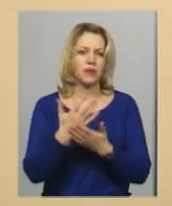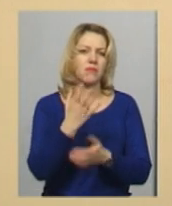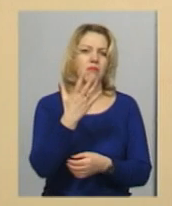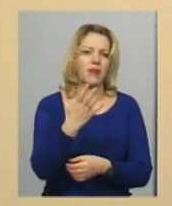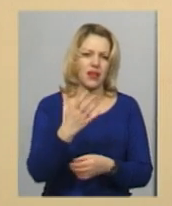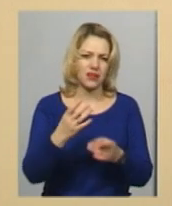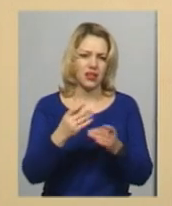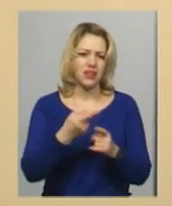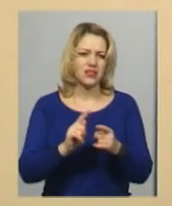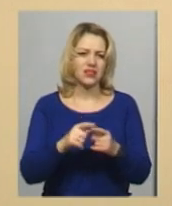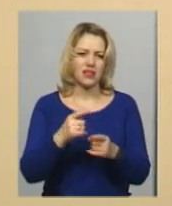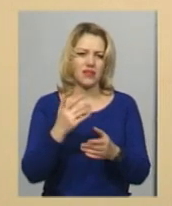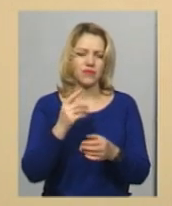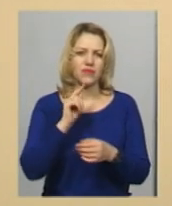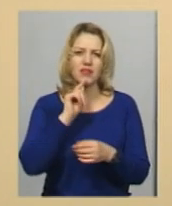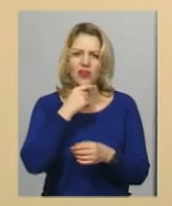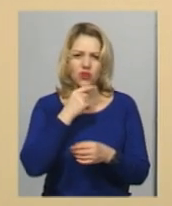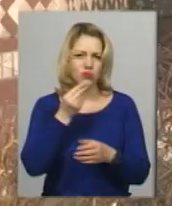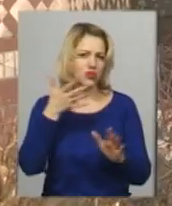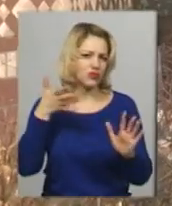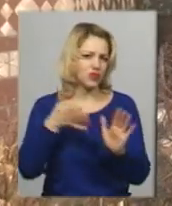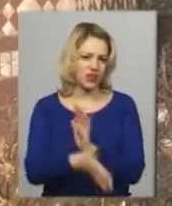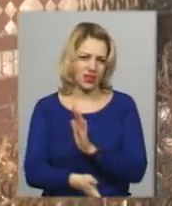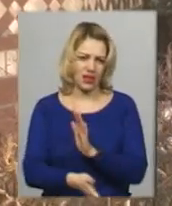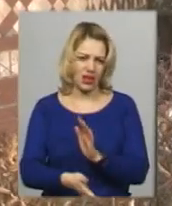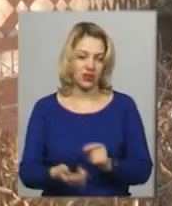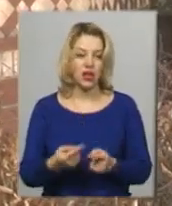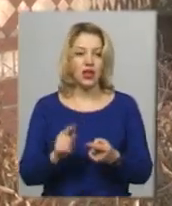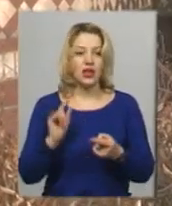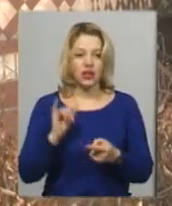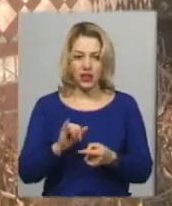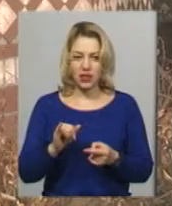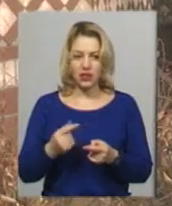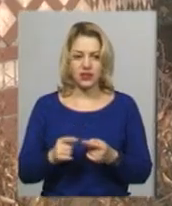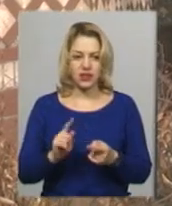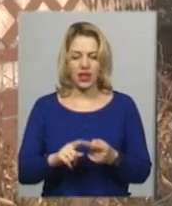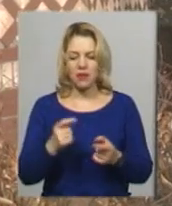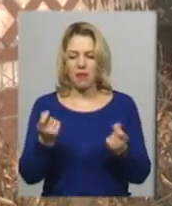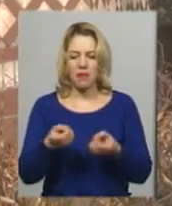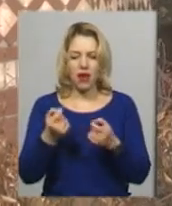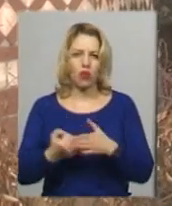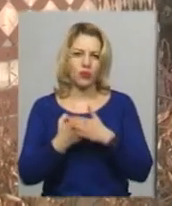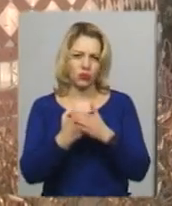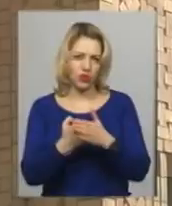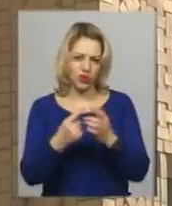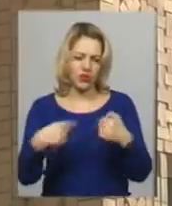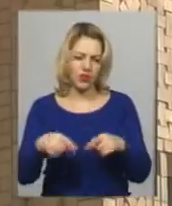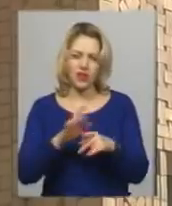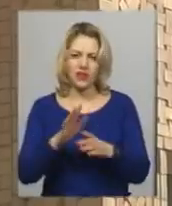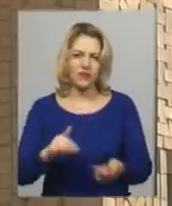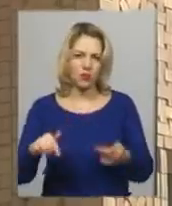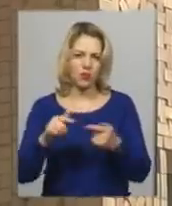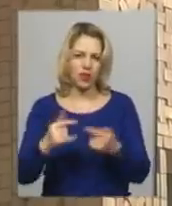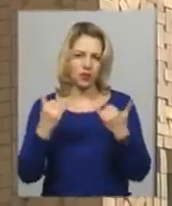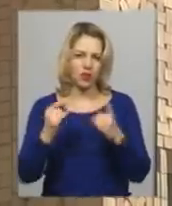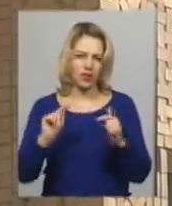надзвичайно економічно затратним. Такі малопотужні відділення не відповідають сучасним вимогам щодо оснащення в контексті